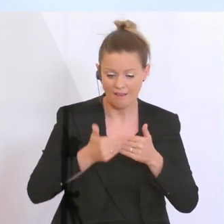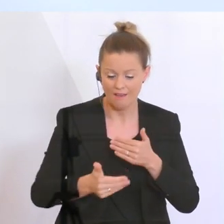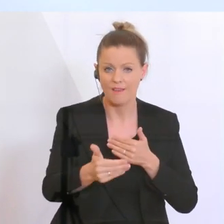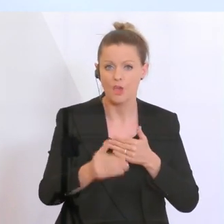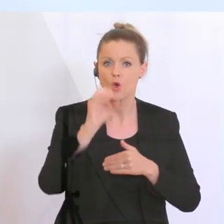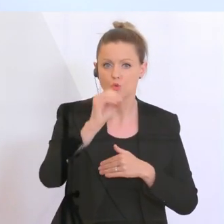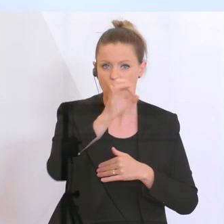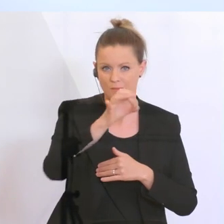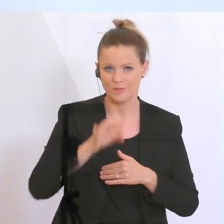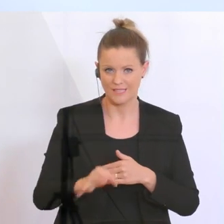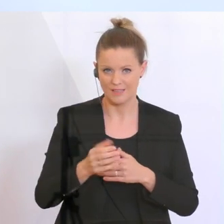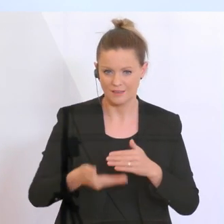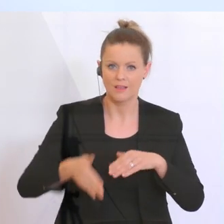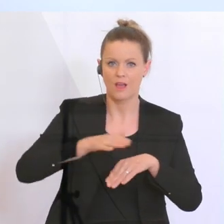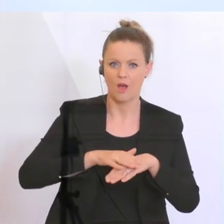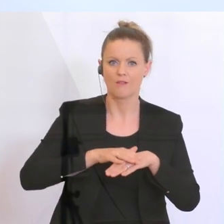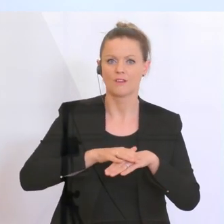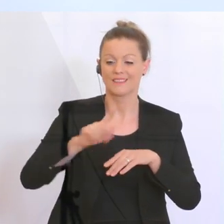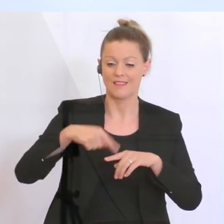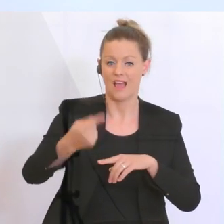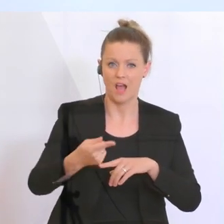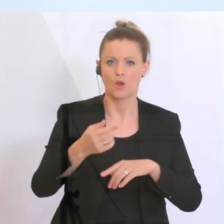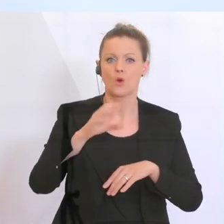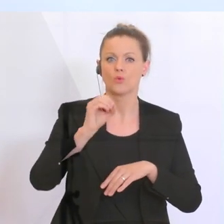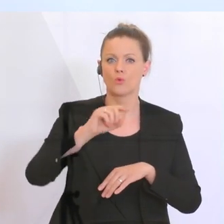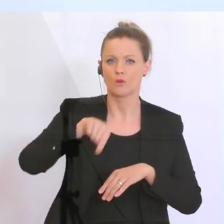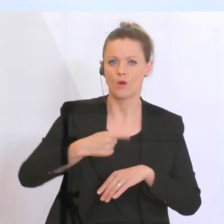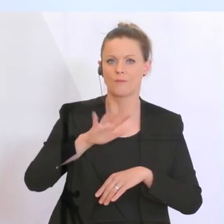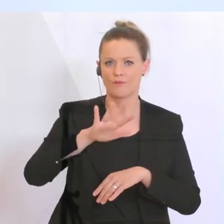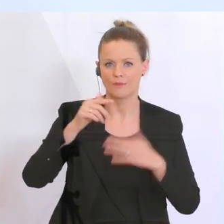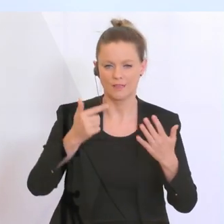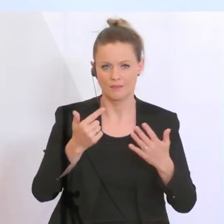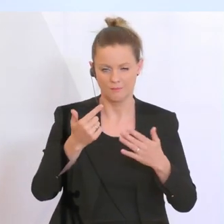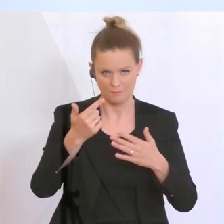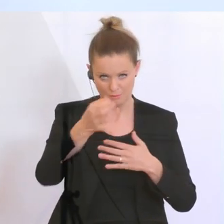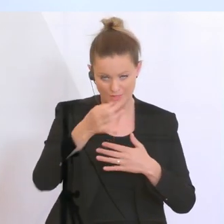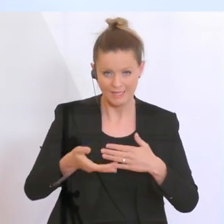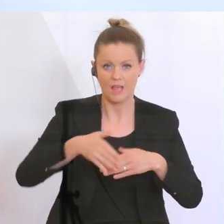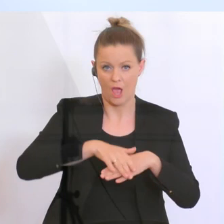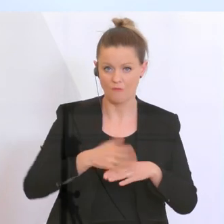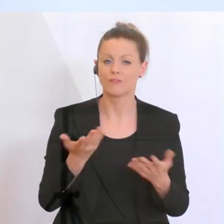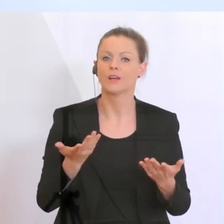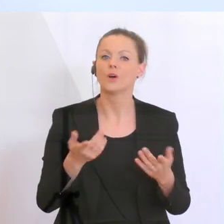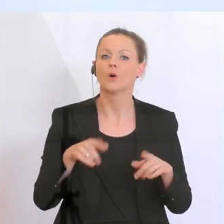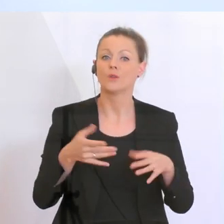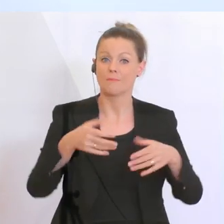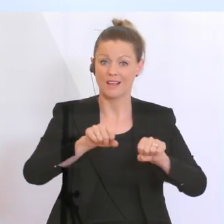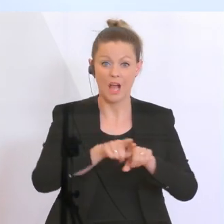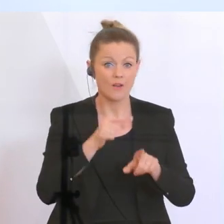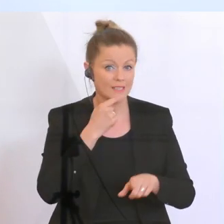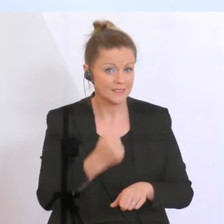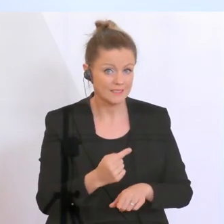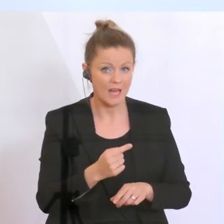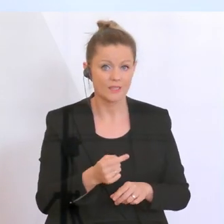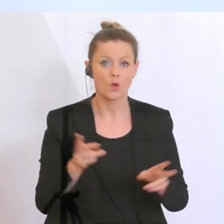liegen, danach auf 0,75 Prozent ansteigen. Und die Banken haben hier auch zugesagt, bei der Überbrückung der